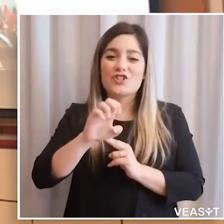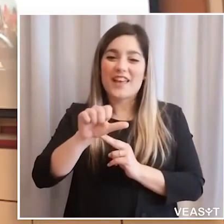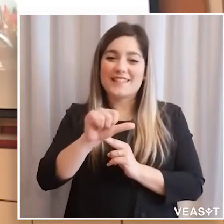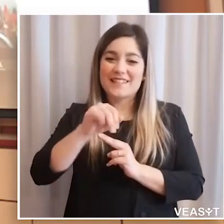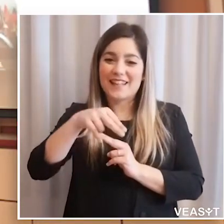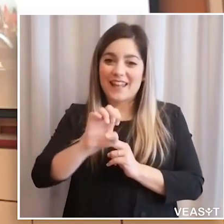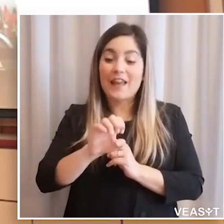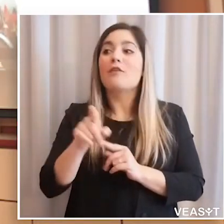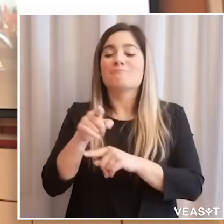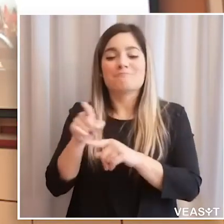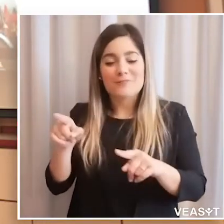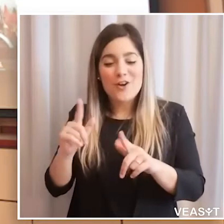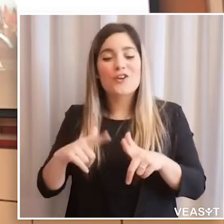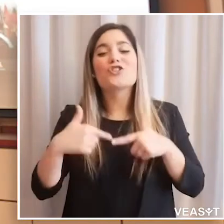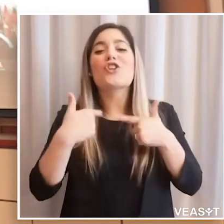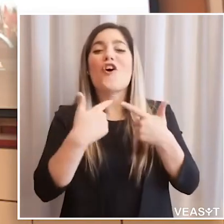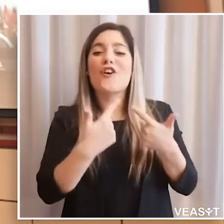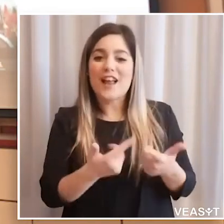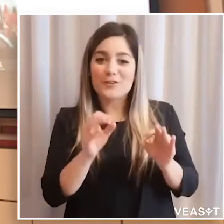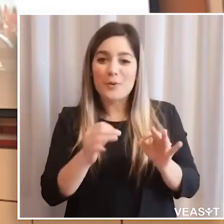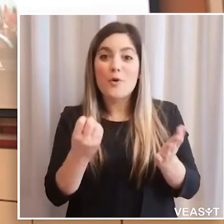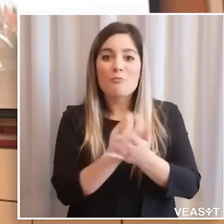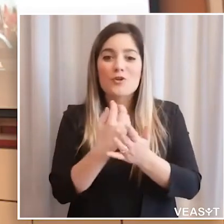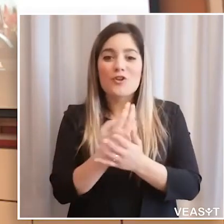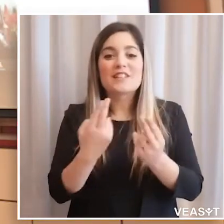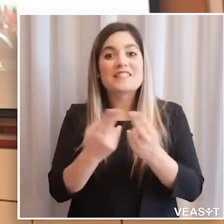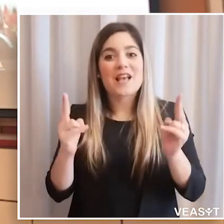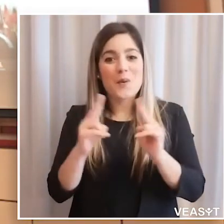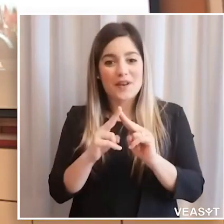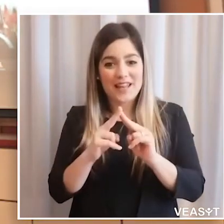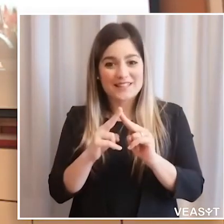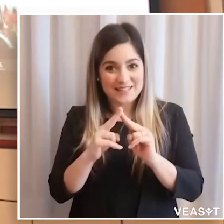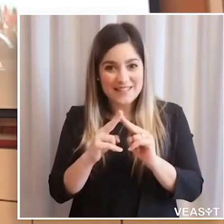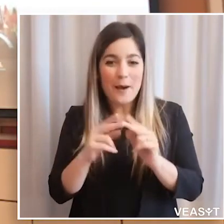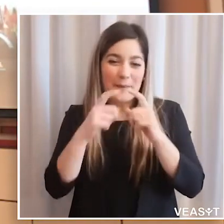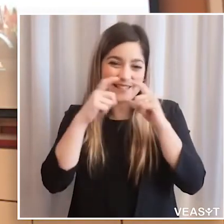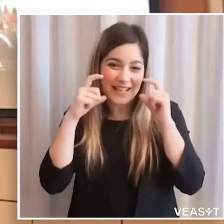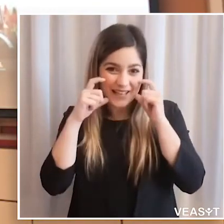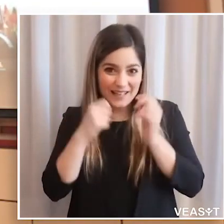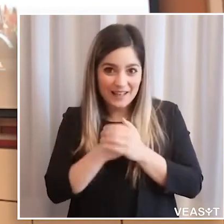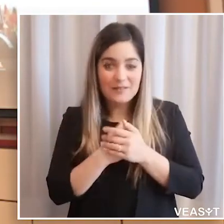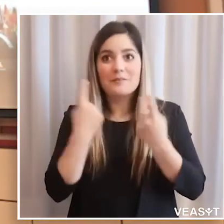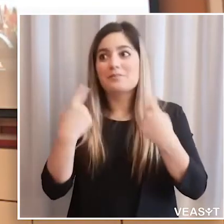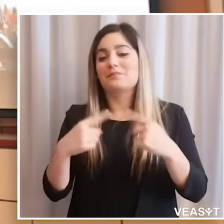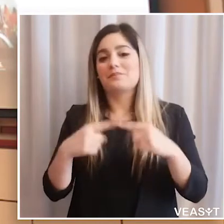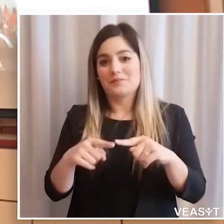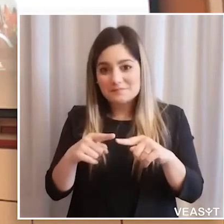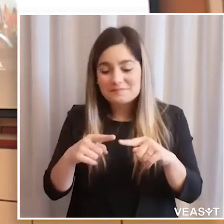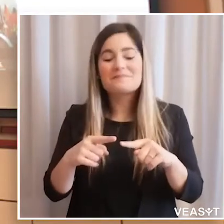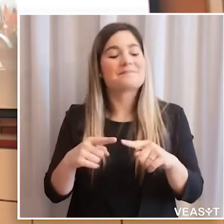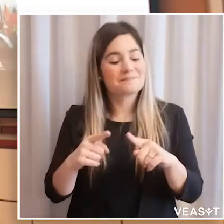in particolare a Malcesine, all'ospedale di Malcesine, anche lì dei dispositivi di sicurezza, delle mascherine. Quindi